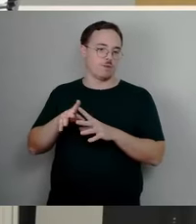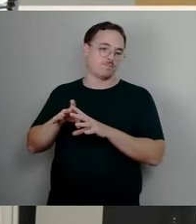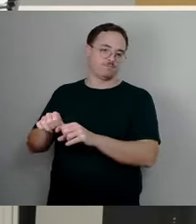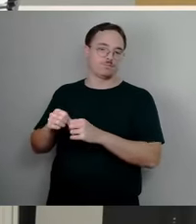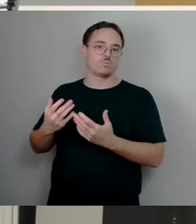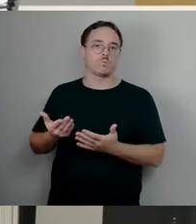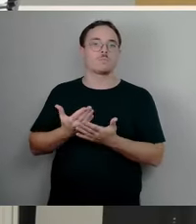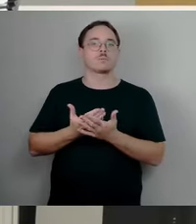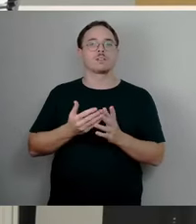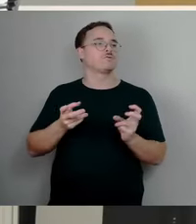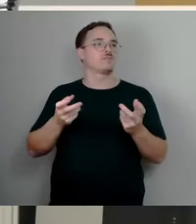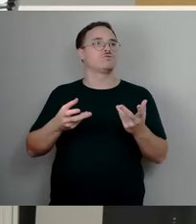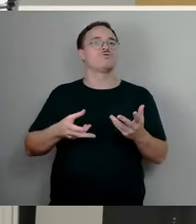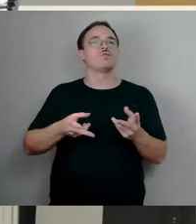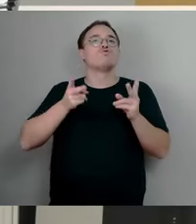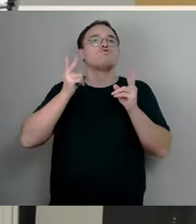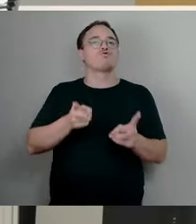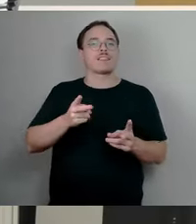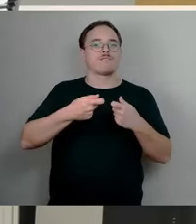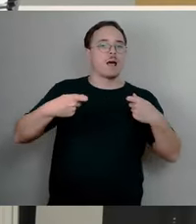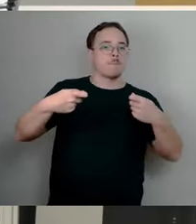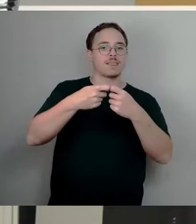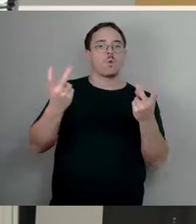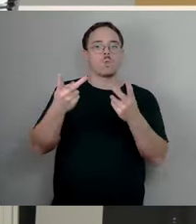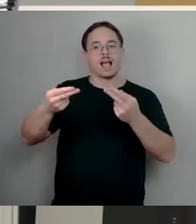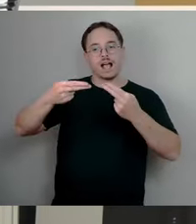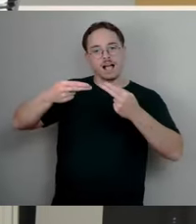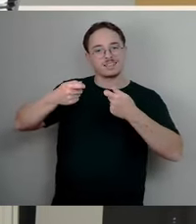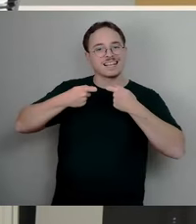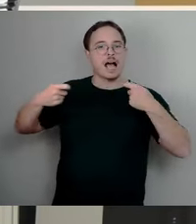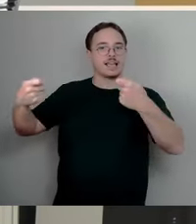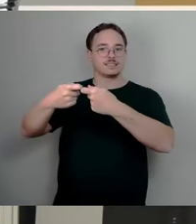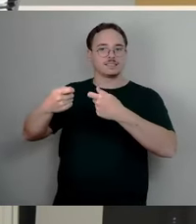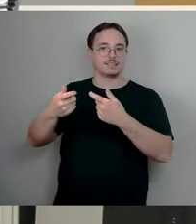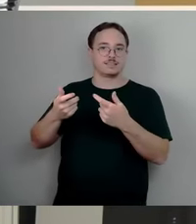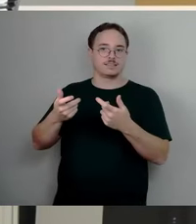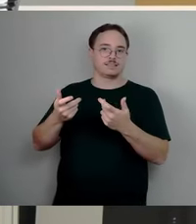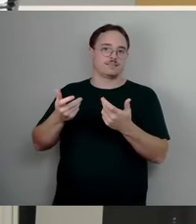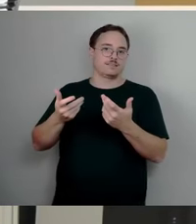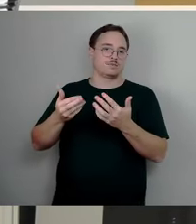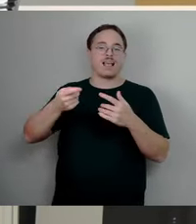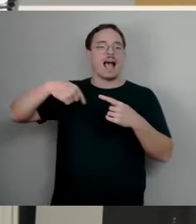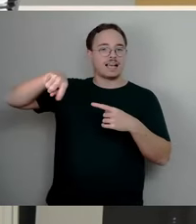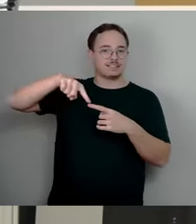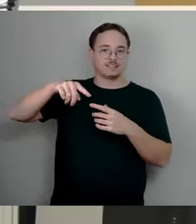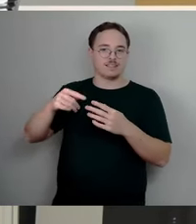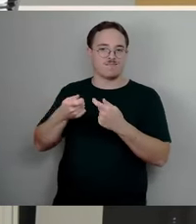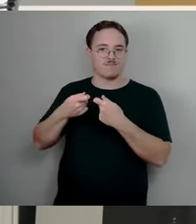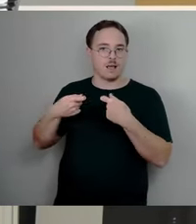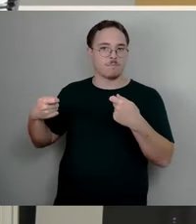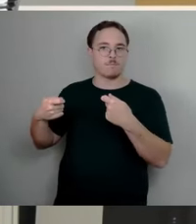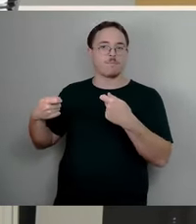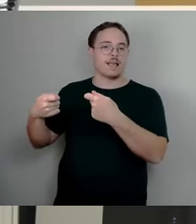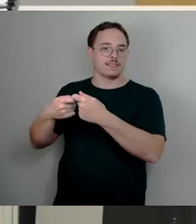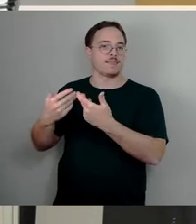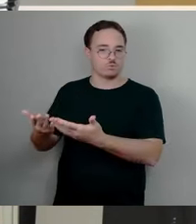irgendeine Veranstaltung durchführen können, dann ist es schon nochmal was anderes. Aber die Ortsverbände, Ortsgruppen,